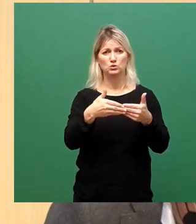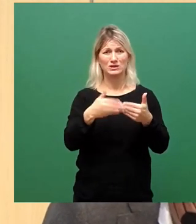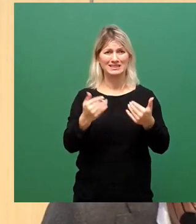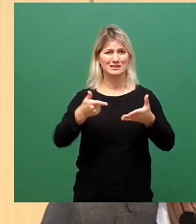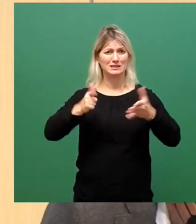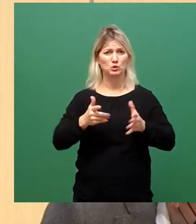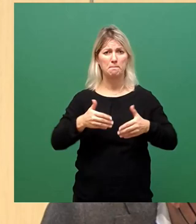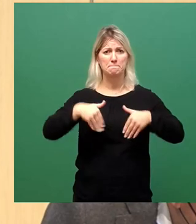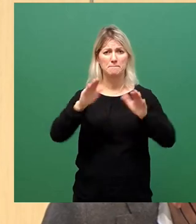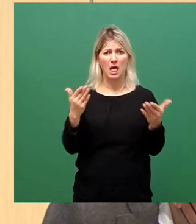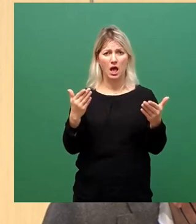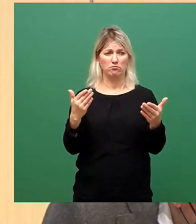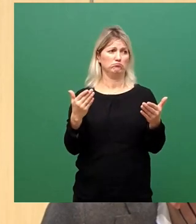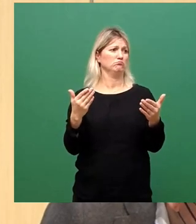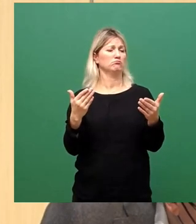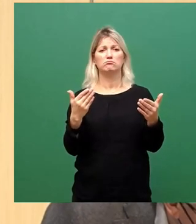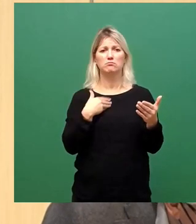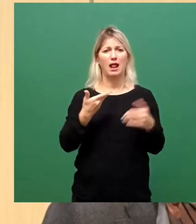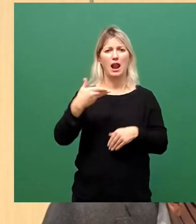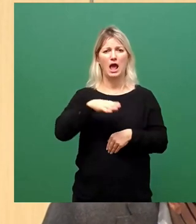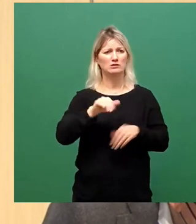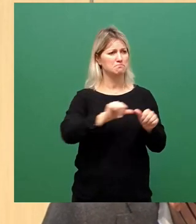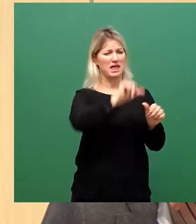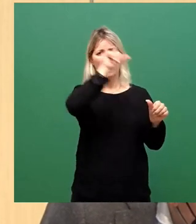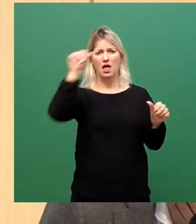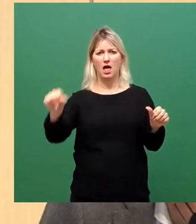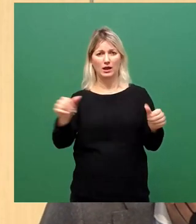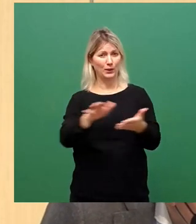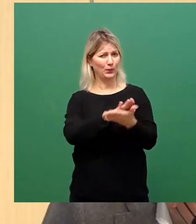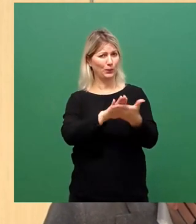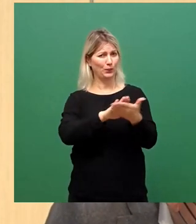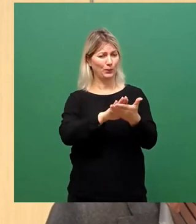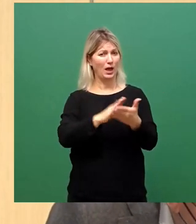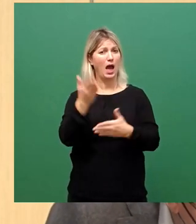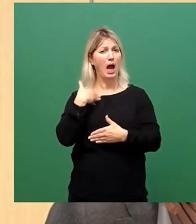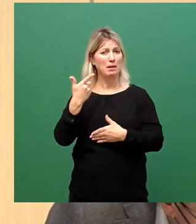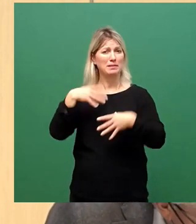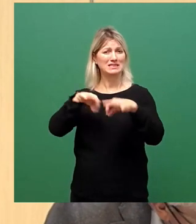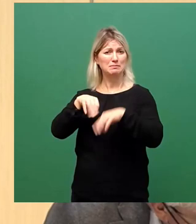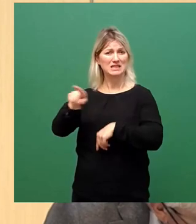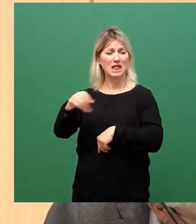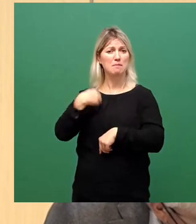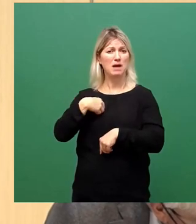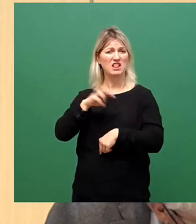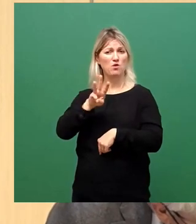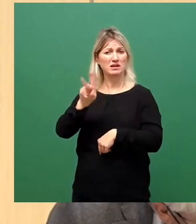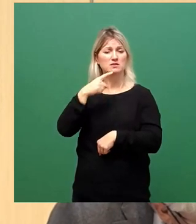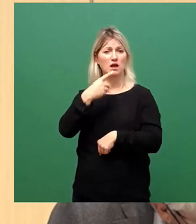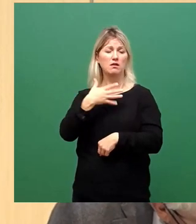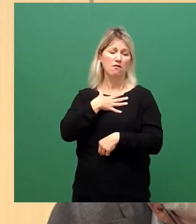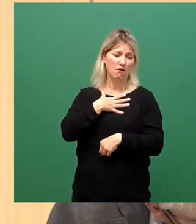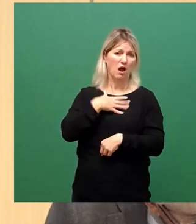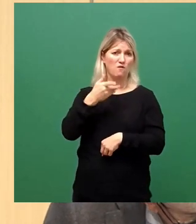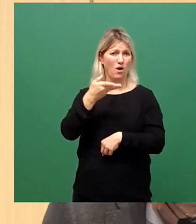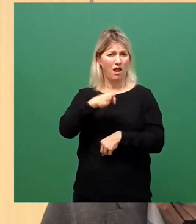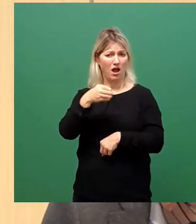haben keine Leichenberge, obwohl der Herr Ministerpräsident aus Baden-Württemberg der Meinung ist, wir bräuchten extra Hallen für die Leichenberge,